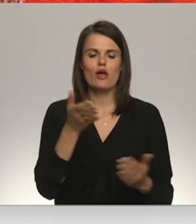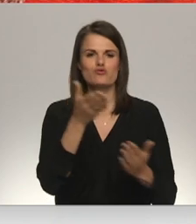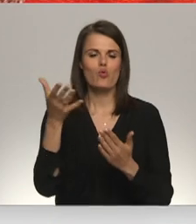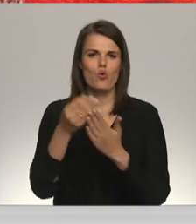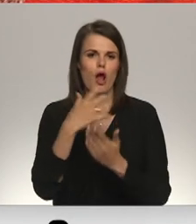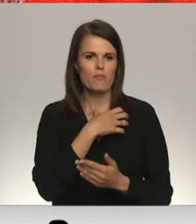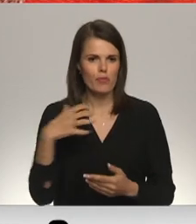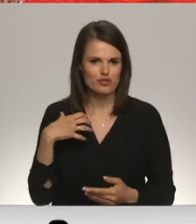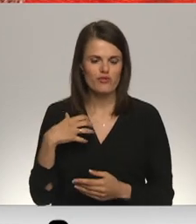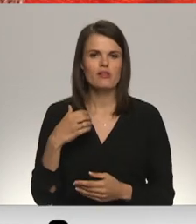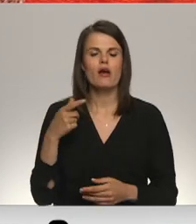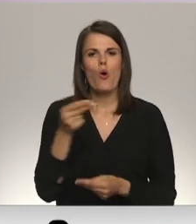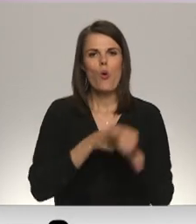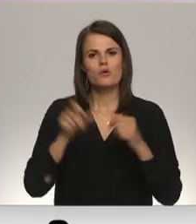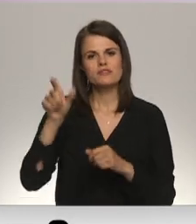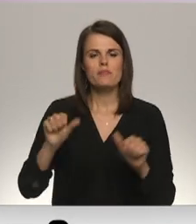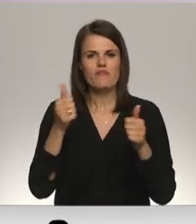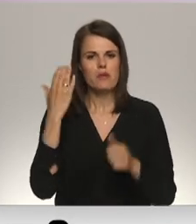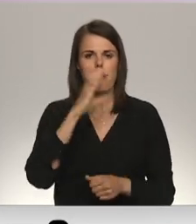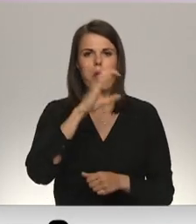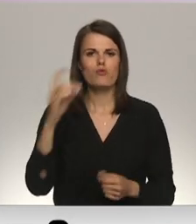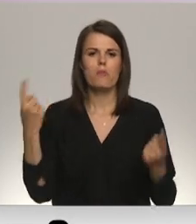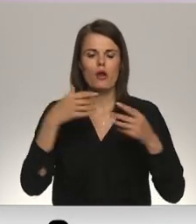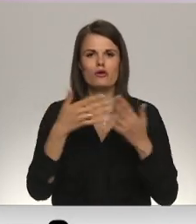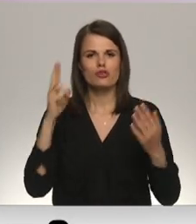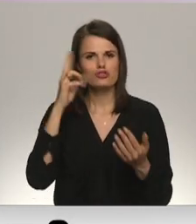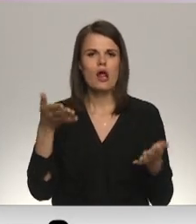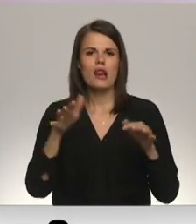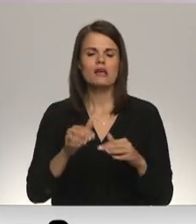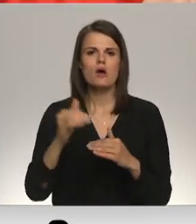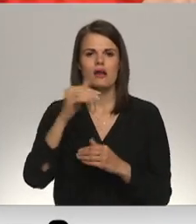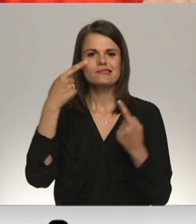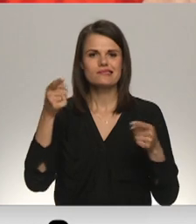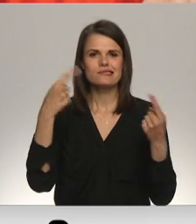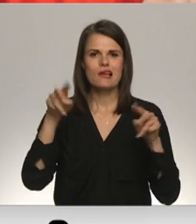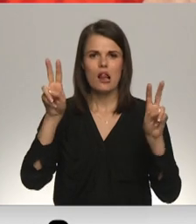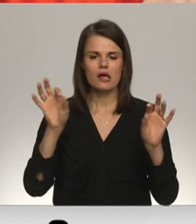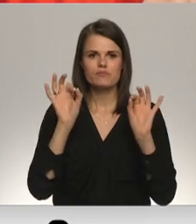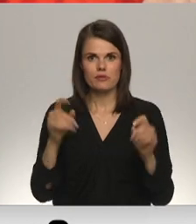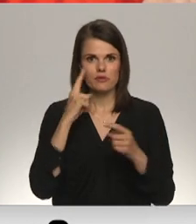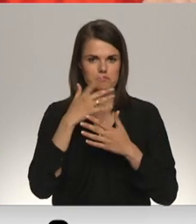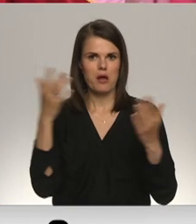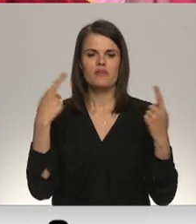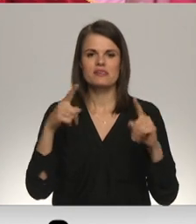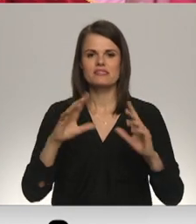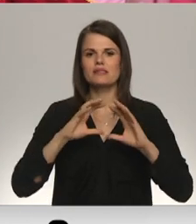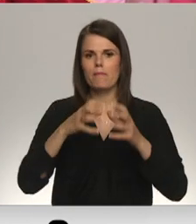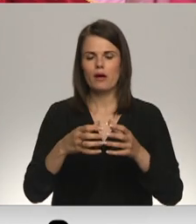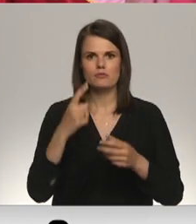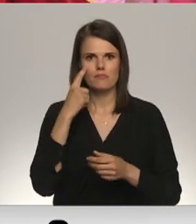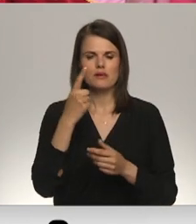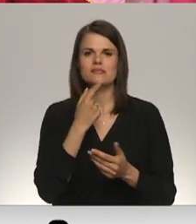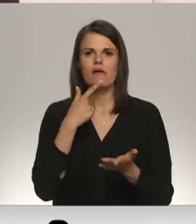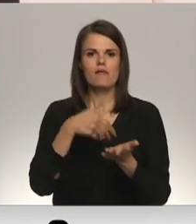Uzņēmēja Meinarda mēteļa veidotajā padomlaika dažādu liecību krātuvē cits laiks, patiesi pavēras cita pasauli. Dominē